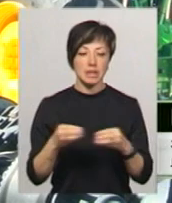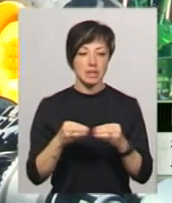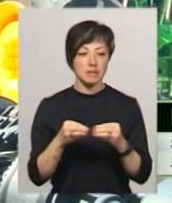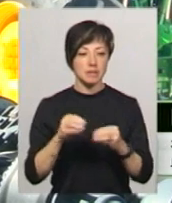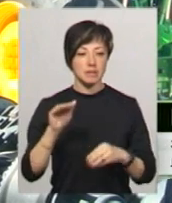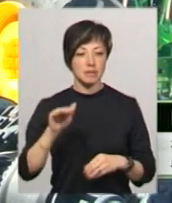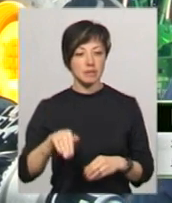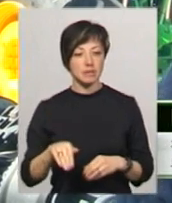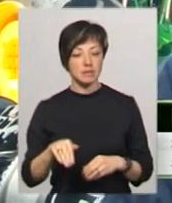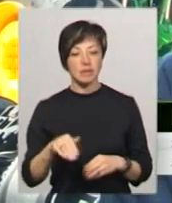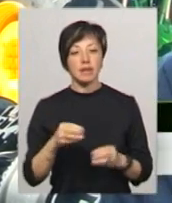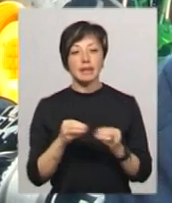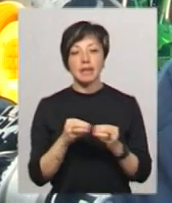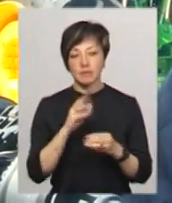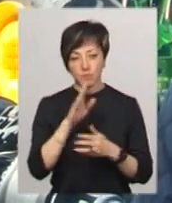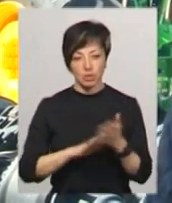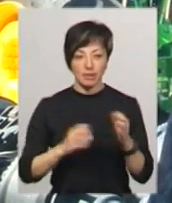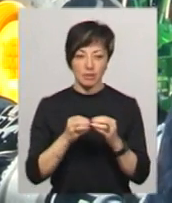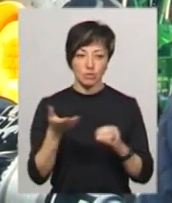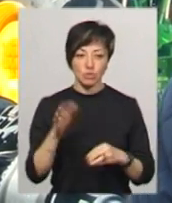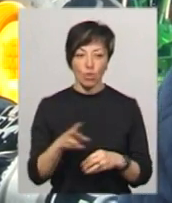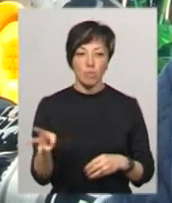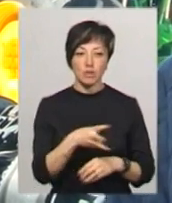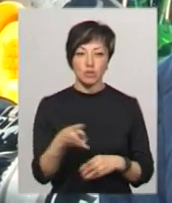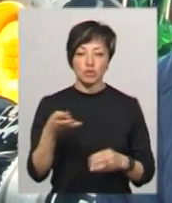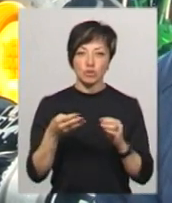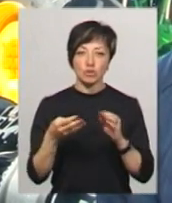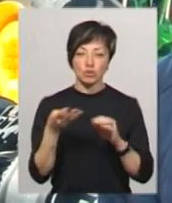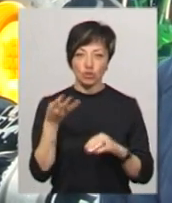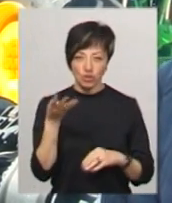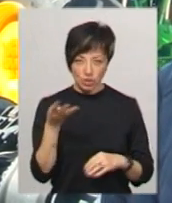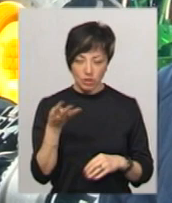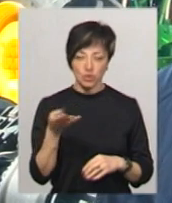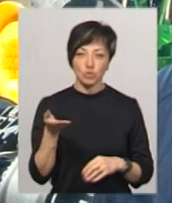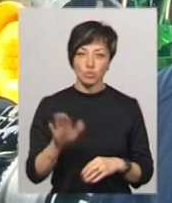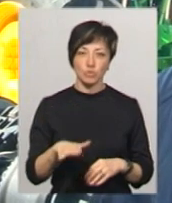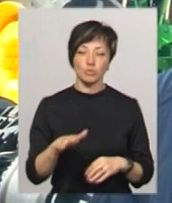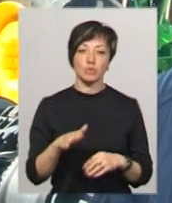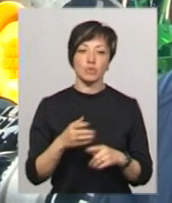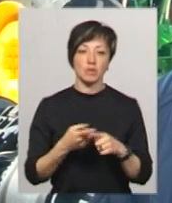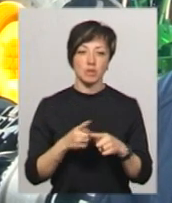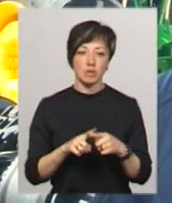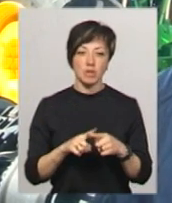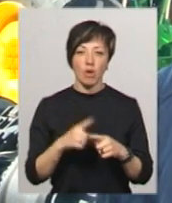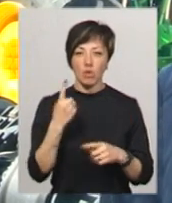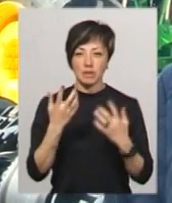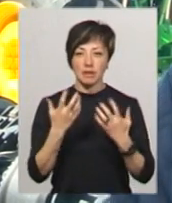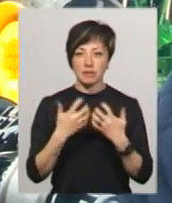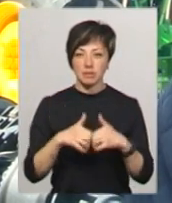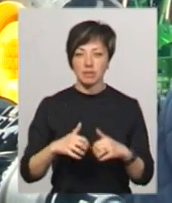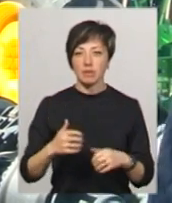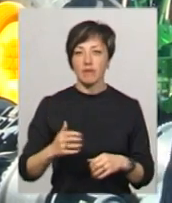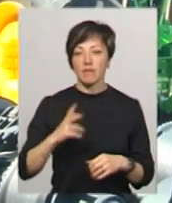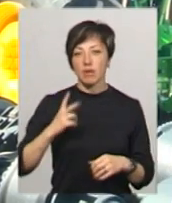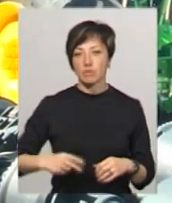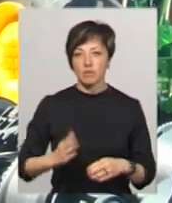штук, оприскою 4 штуки, манету французького виробництва, то вони десь прийшло 6